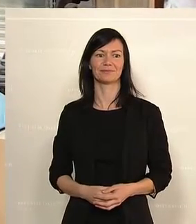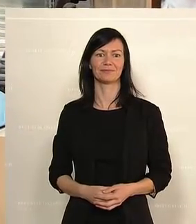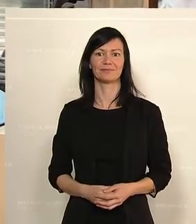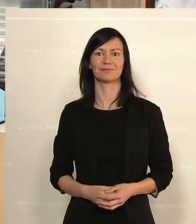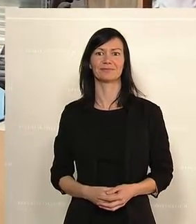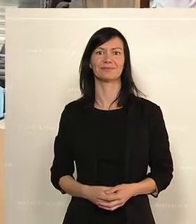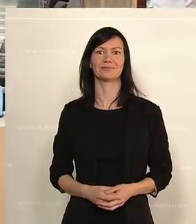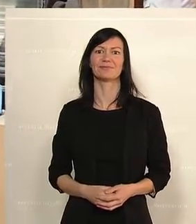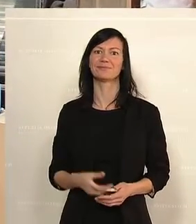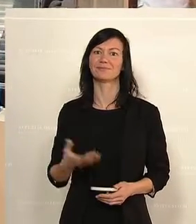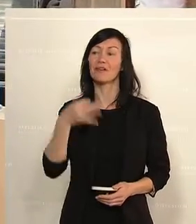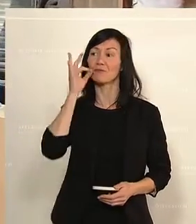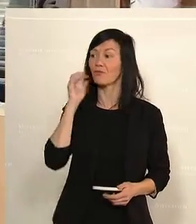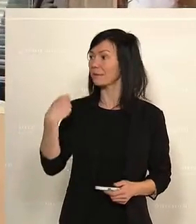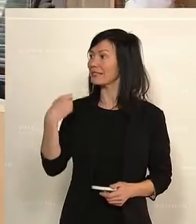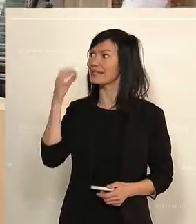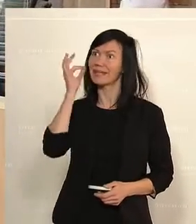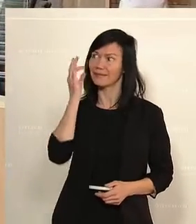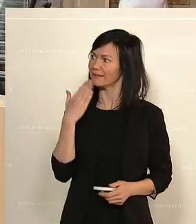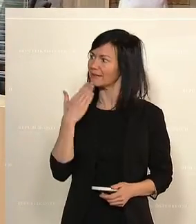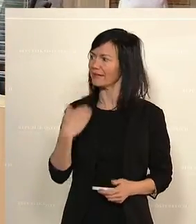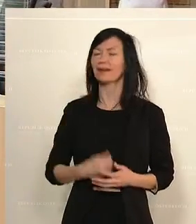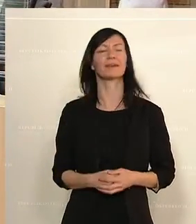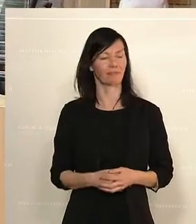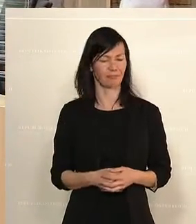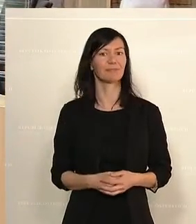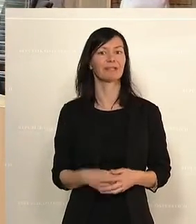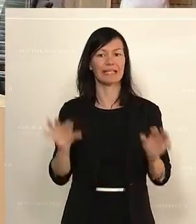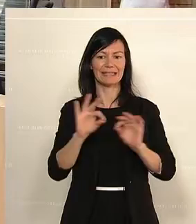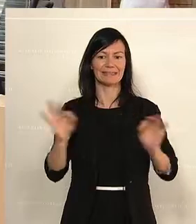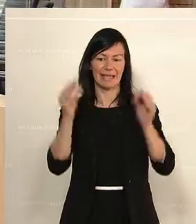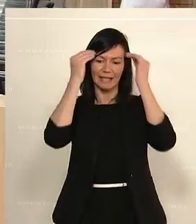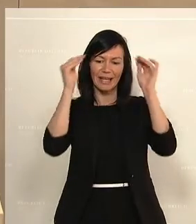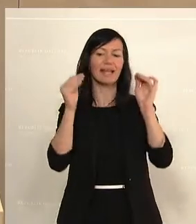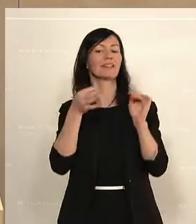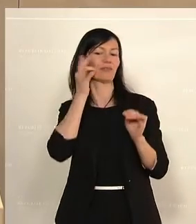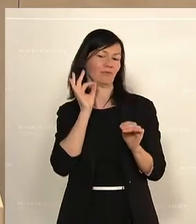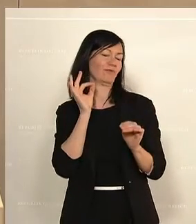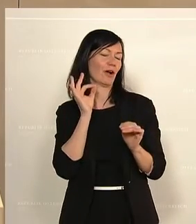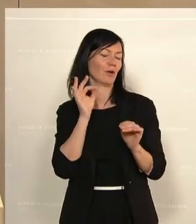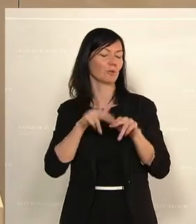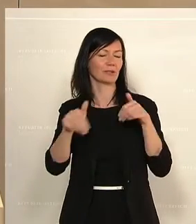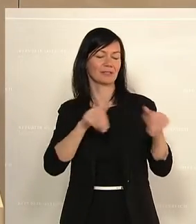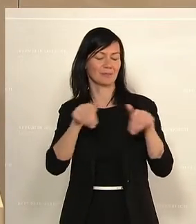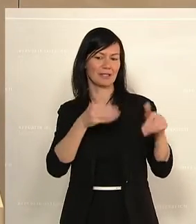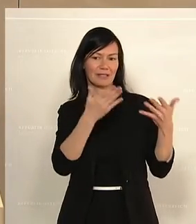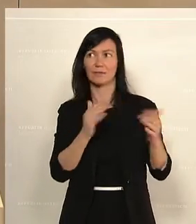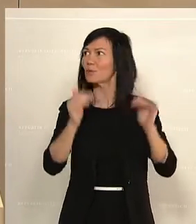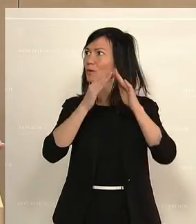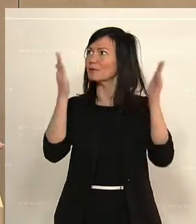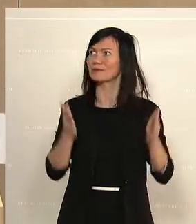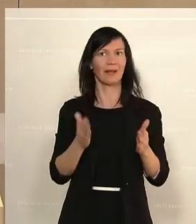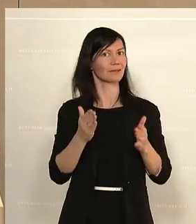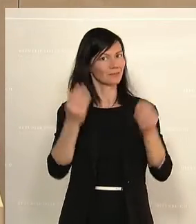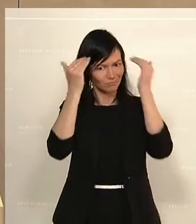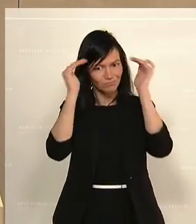Vielen Dank, Frau Präsidentin, sehr geehrte Frau Bundesminister, hohes Haus, geschätzte Österreicherinnen und